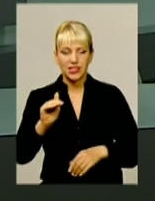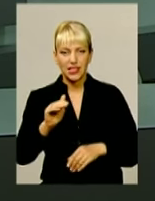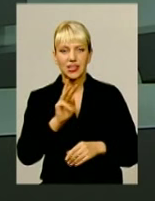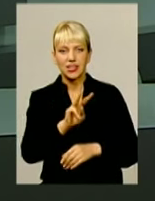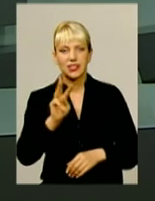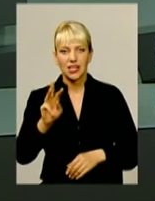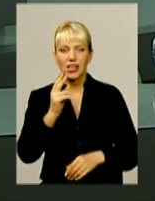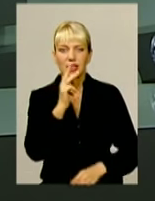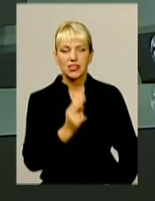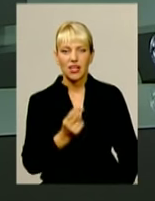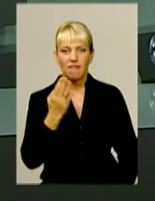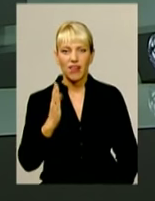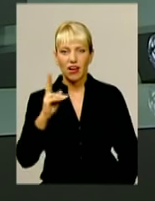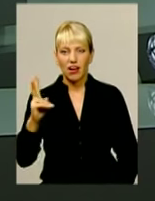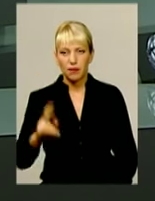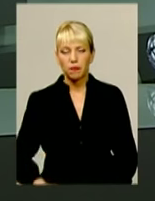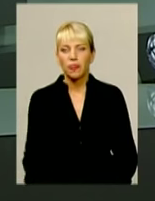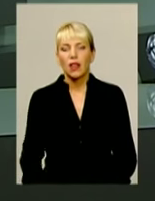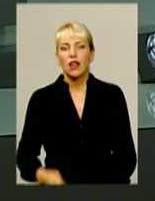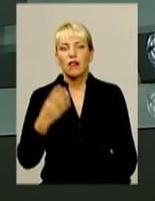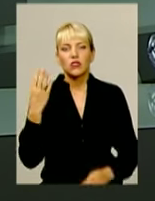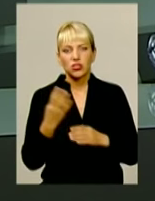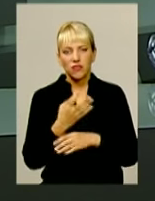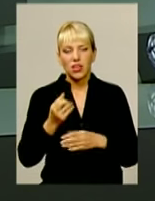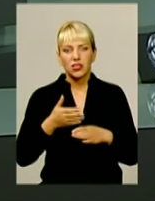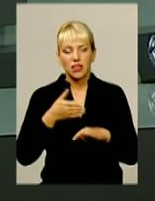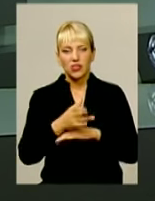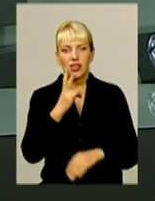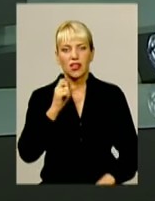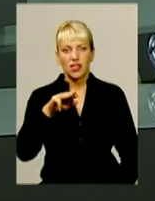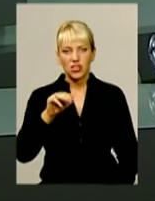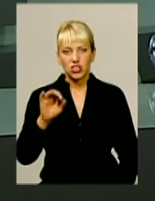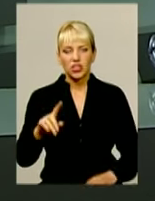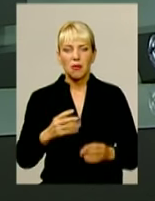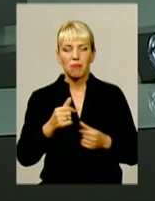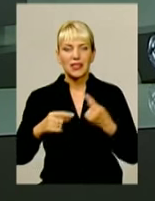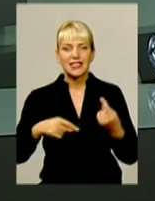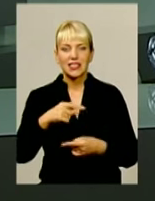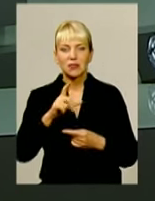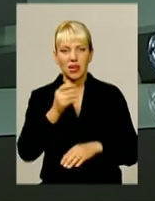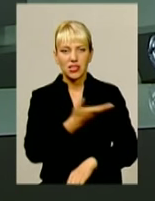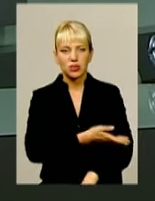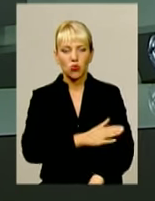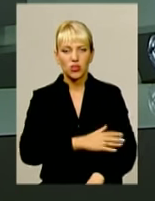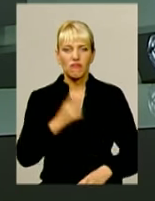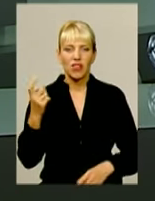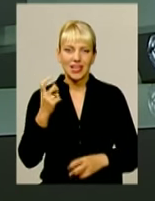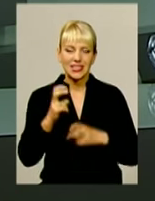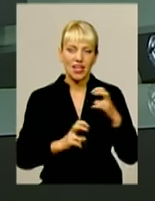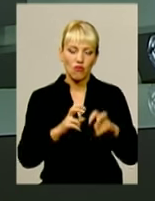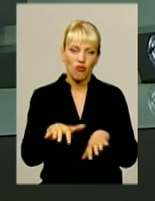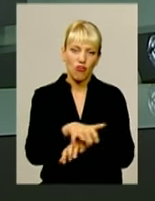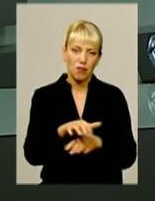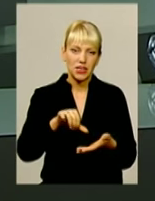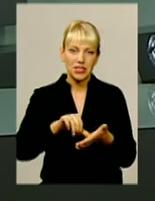ЦВК. Вже в четверте навідалися до Нетішина бізнесмени з Польщі, власники заводів, фабрик, представники різноманітних